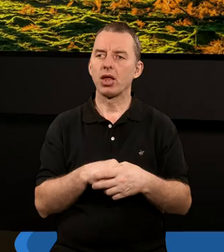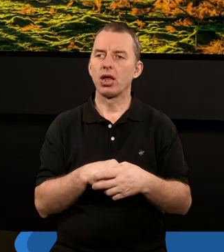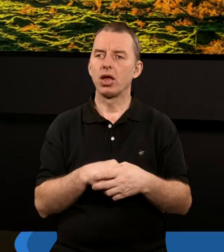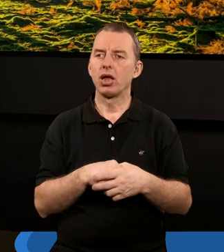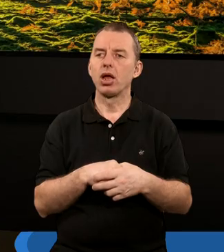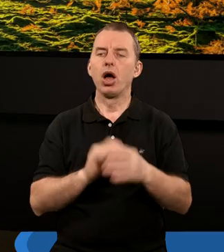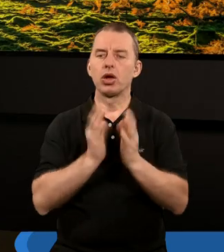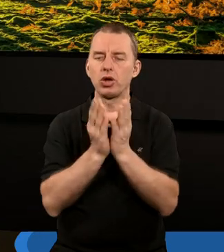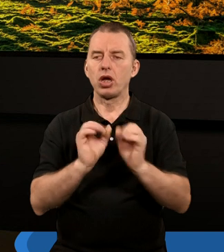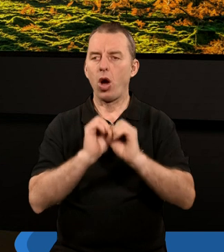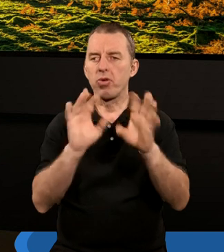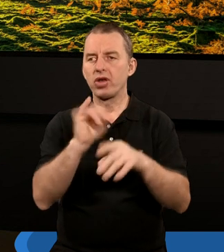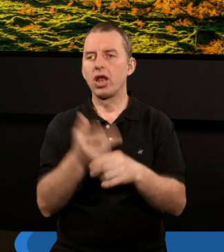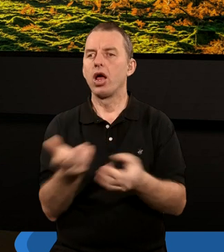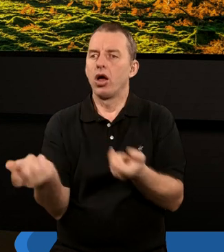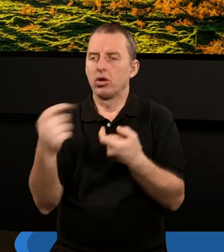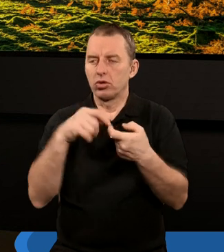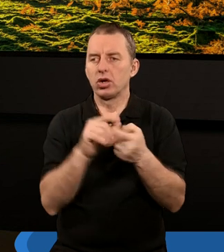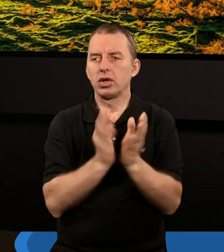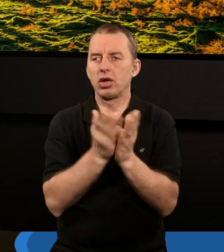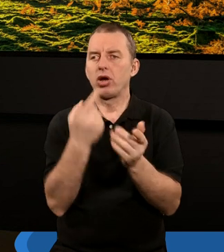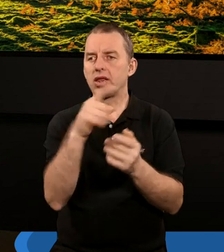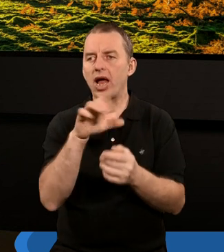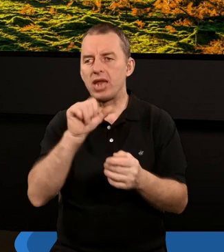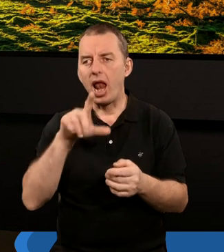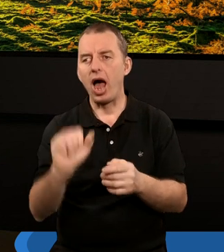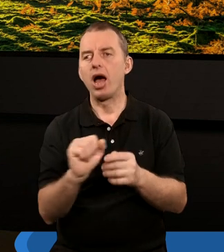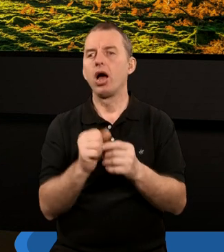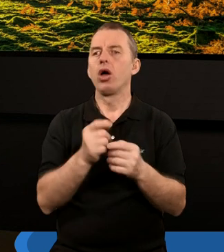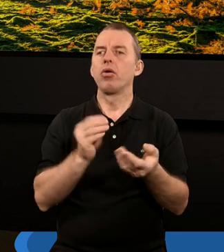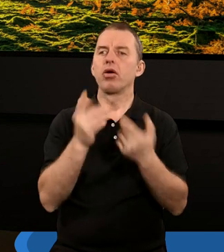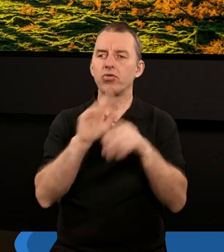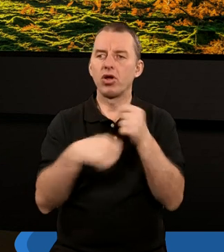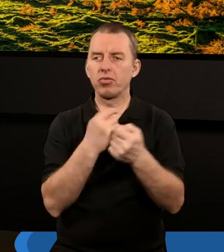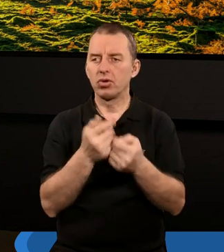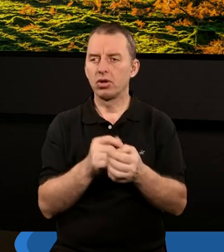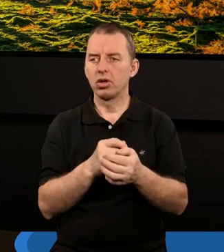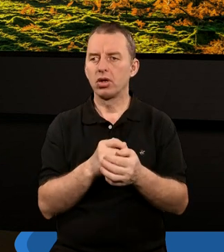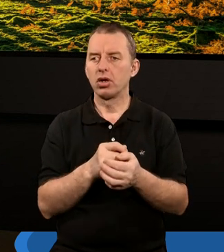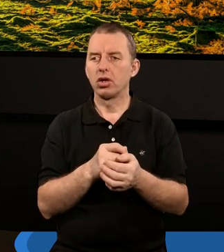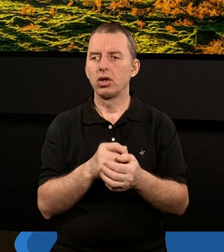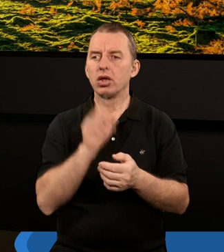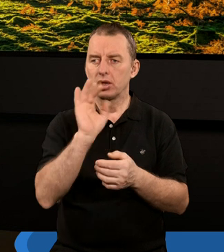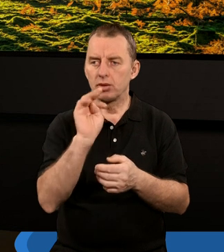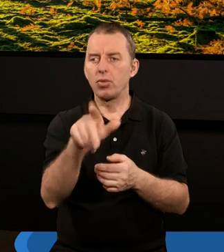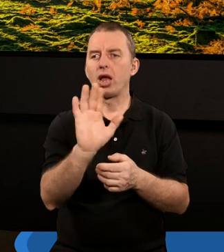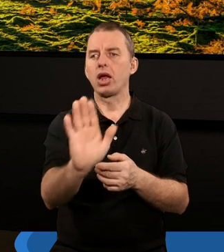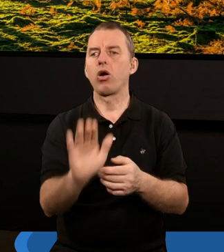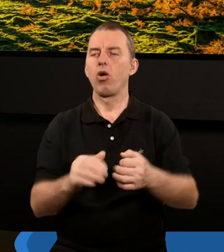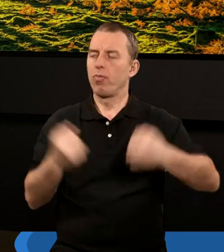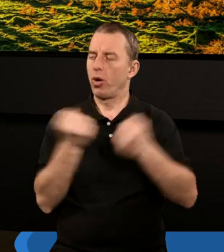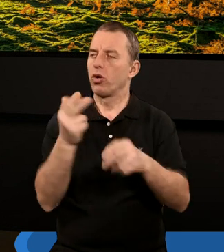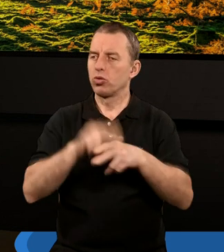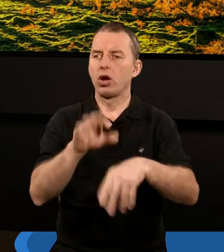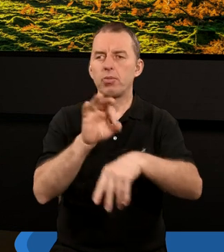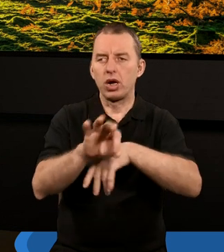Księga Apokalipsy łączy się bardzo mocno z Księgą Daniela. Księga Daniela, eksponuje pewną moc lata. Jaka to moc, która